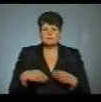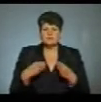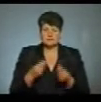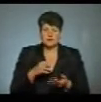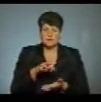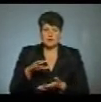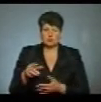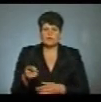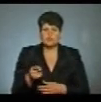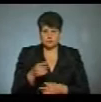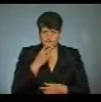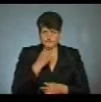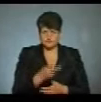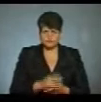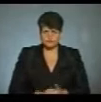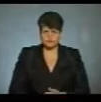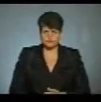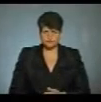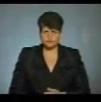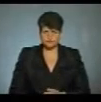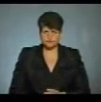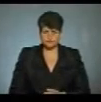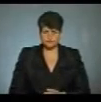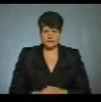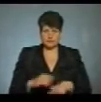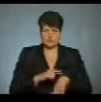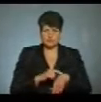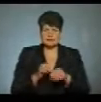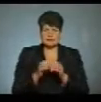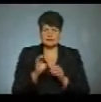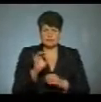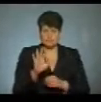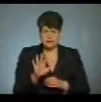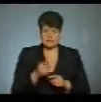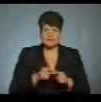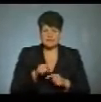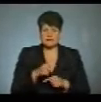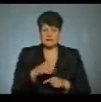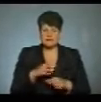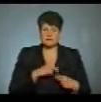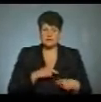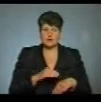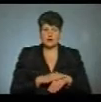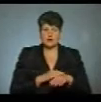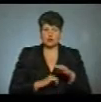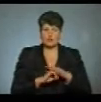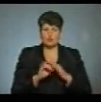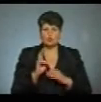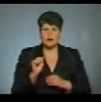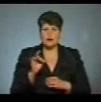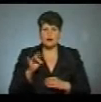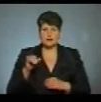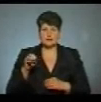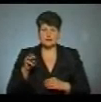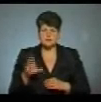пакунки в Тернополі, бачила Діана Ярошенко. На годиннику 10.05 в ці хвилини працівники благодійного фонду «Карітас»